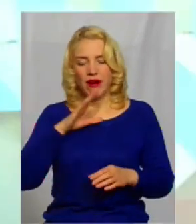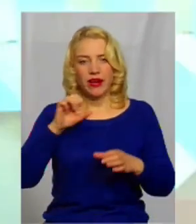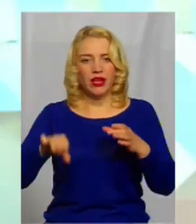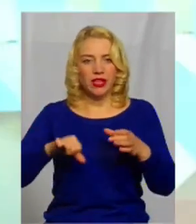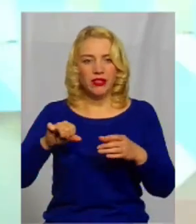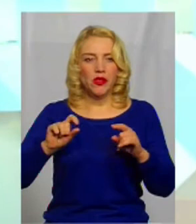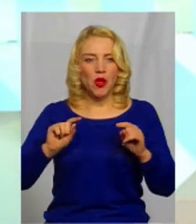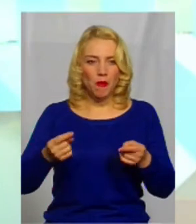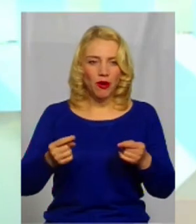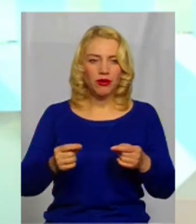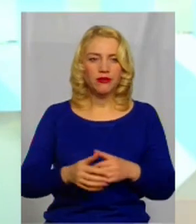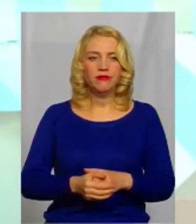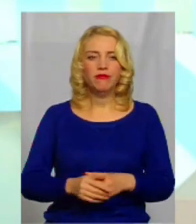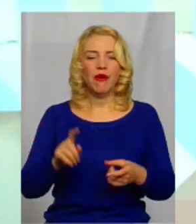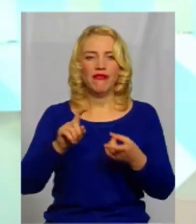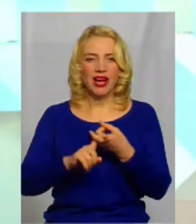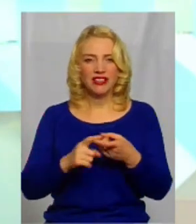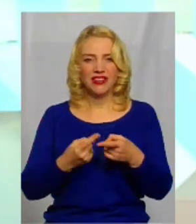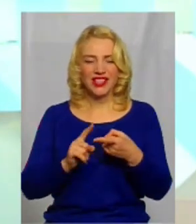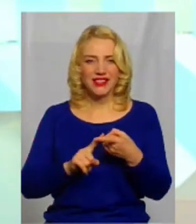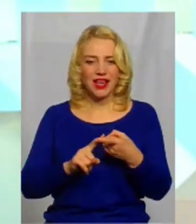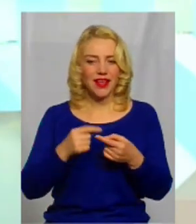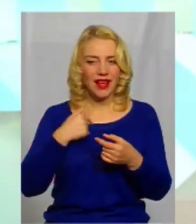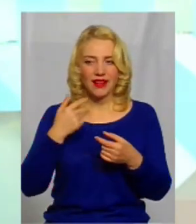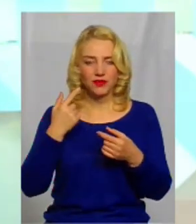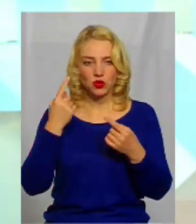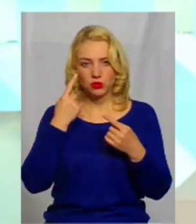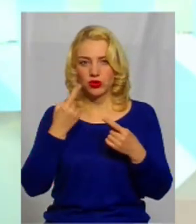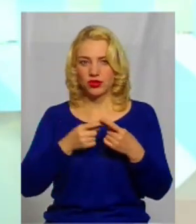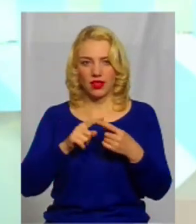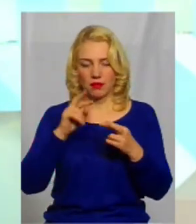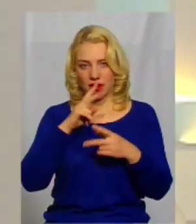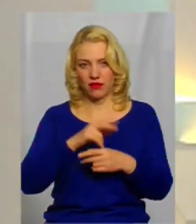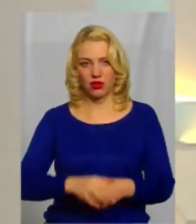Тому пов'язувати це, ну, я думаю, що це неправильно.